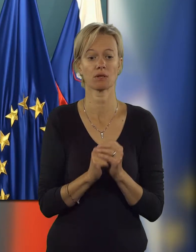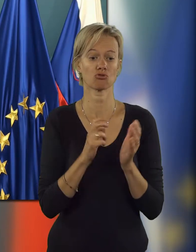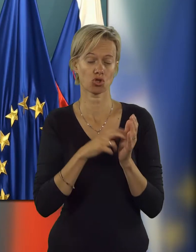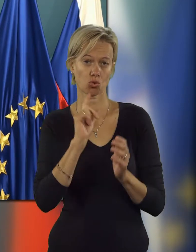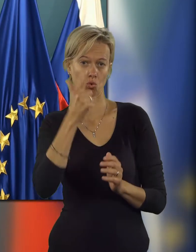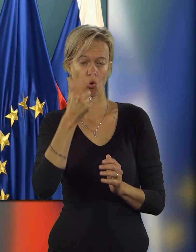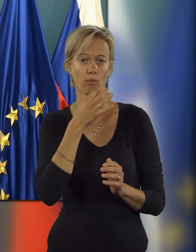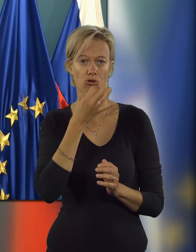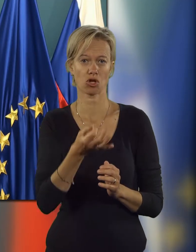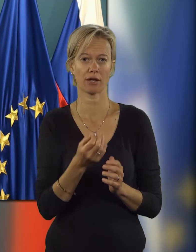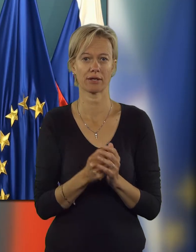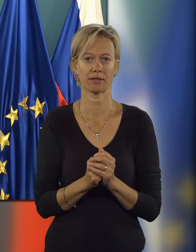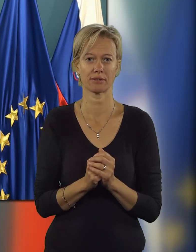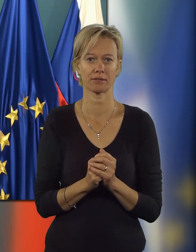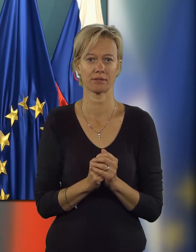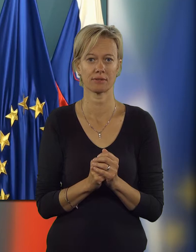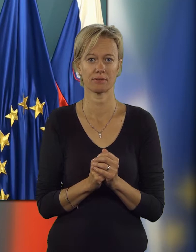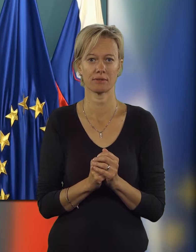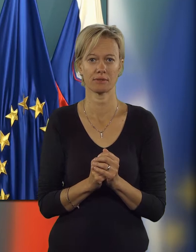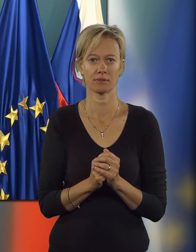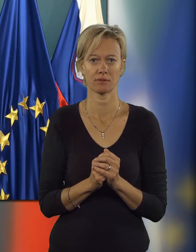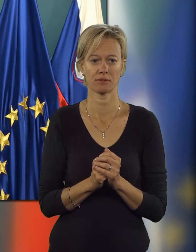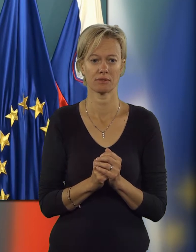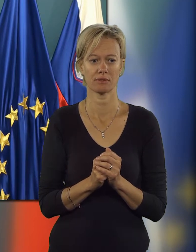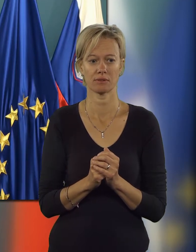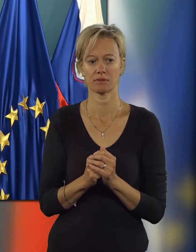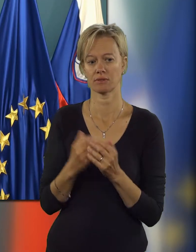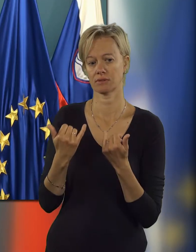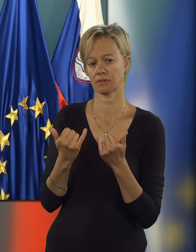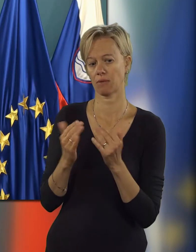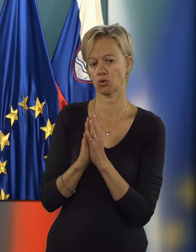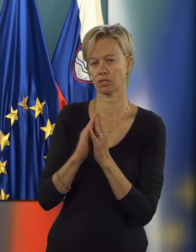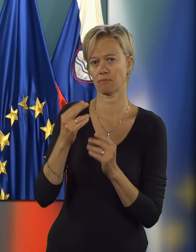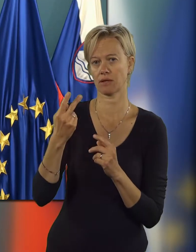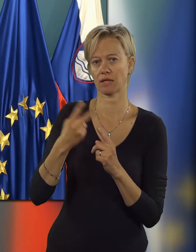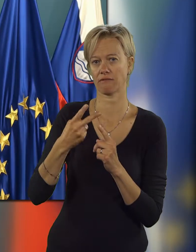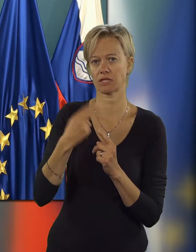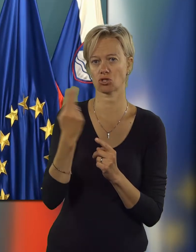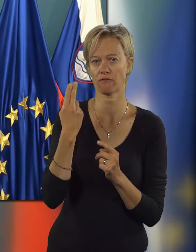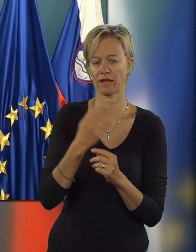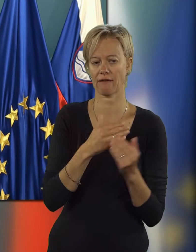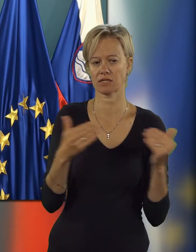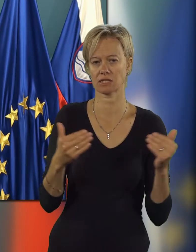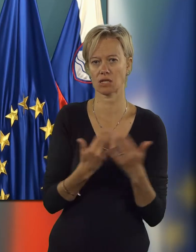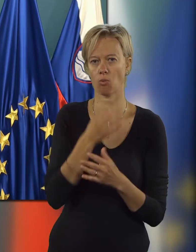Dobro, še drugo vprašanje. Mislim, da je zdaj tega Slovenija na vrsti. Eno vprašanje, če sem polipici dala samo eno.